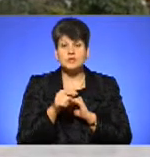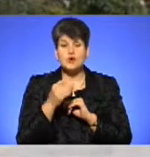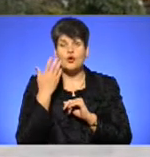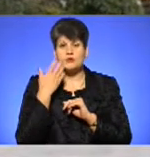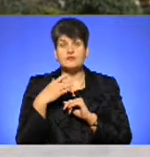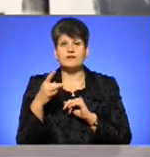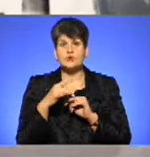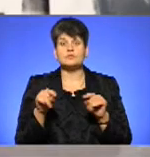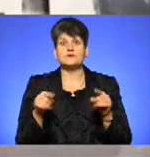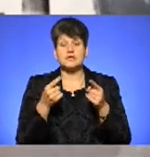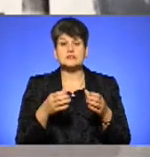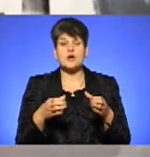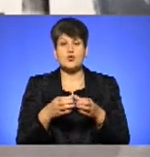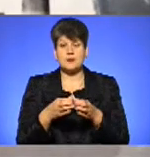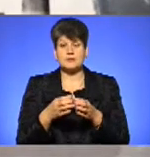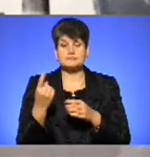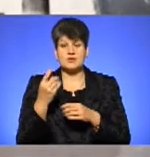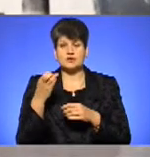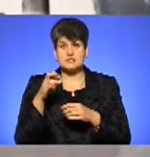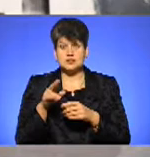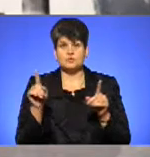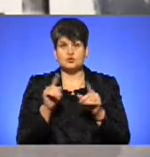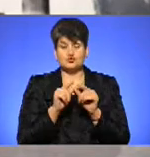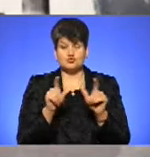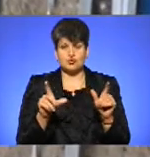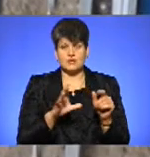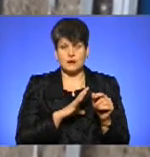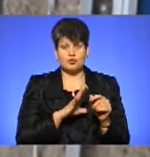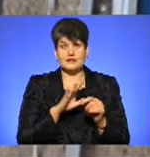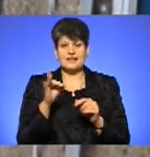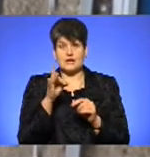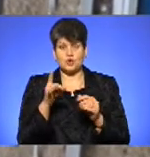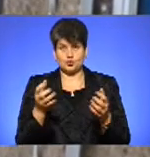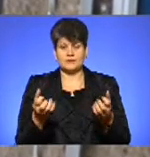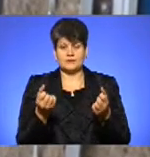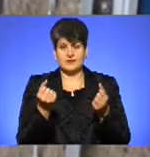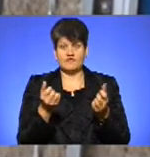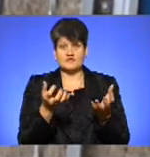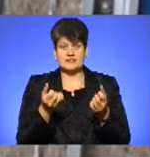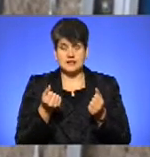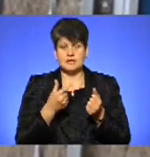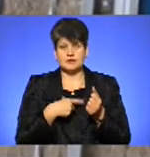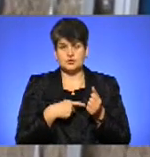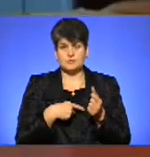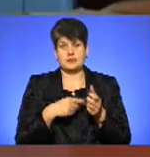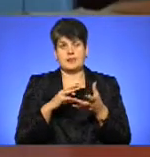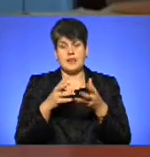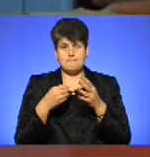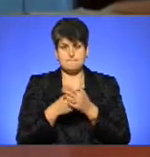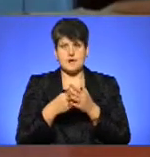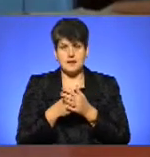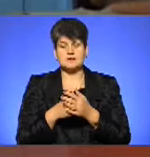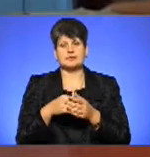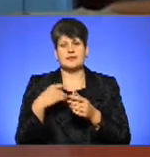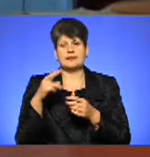утворилися громади. З 1 січня музичну школу, яка була на районному утриманні, взяла на баланс Лановецька об'єднана